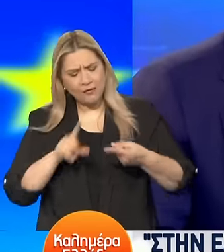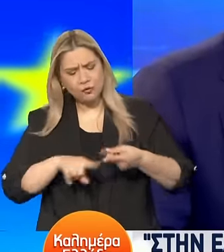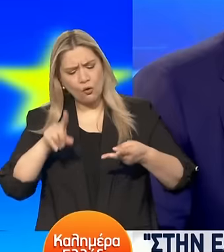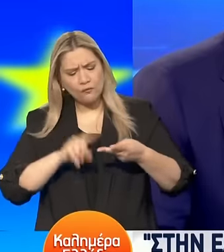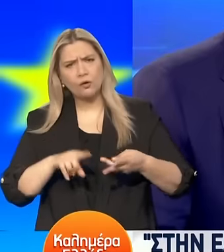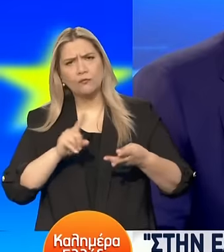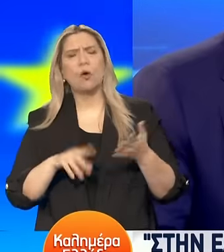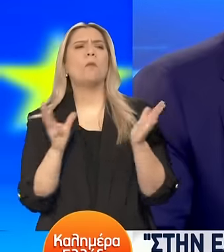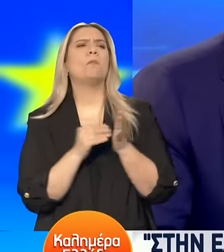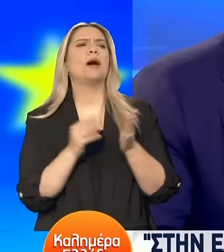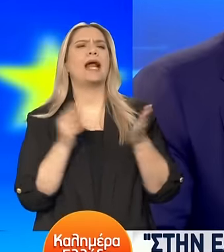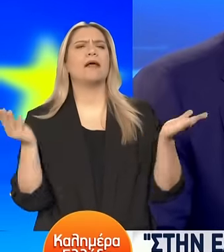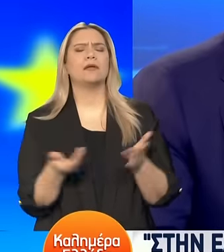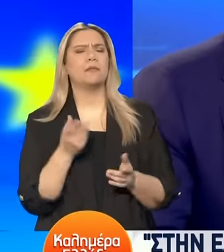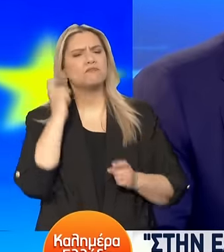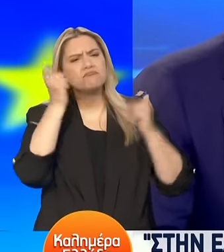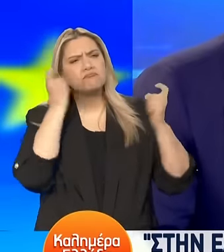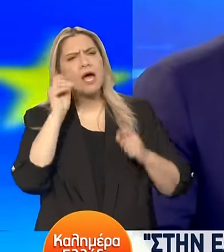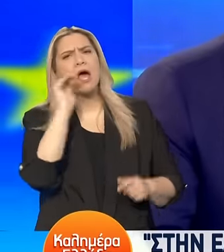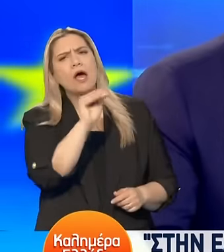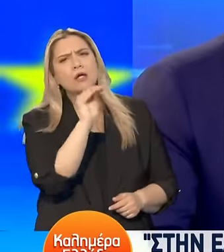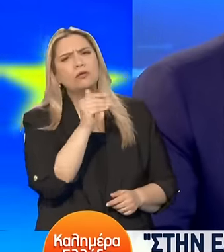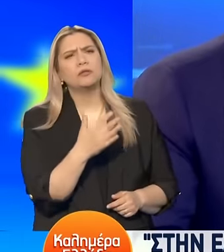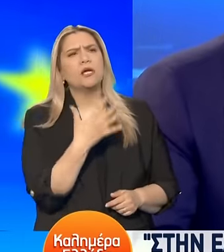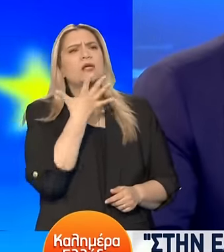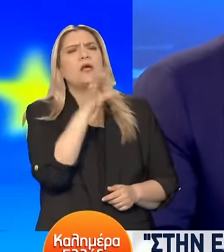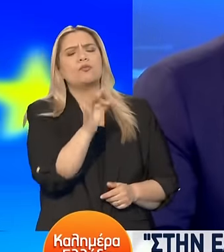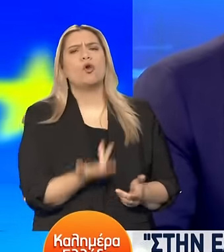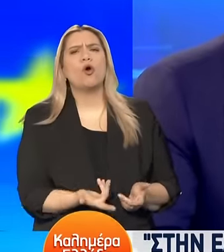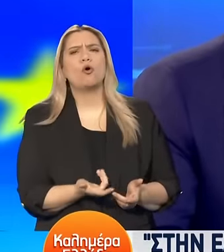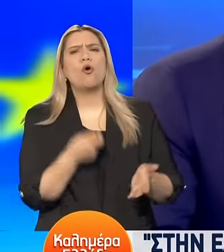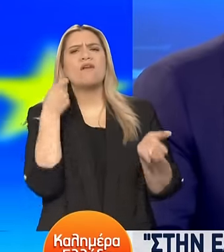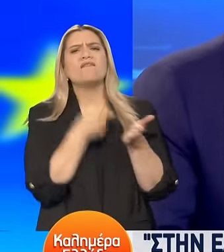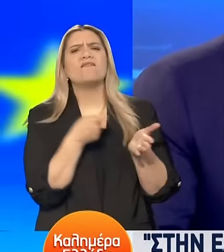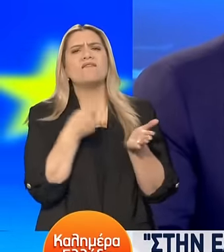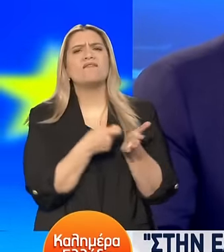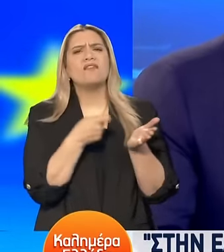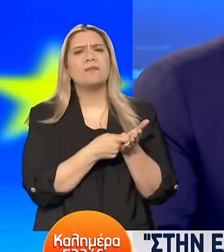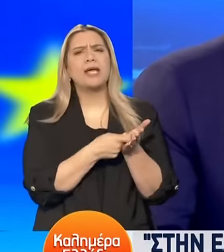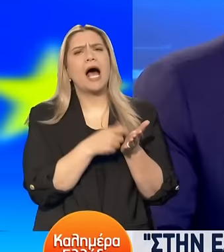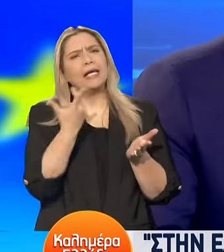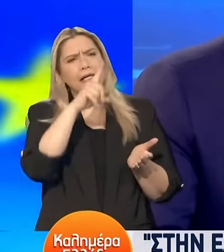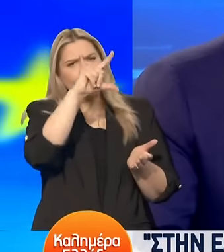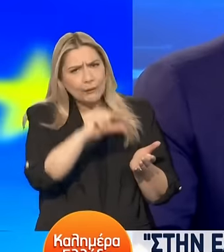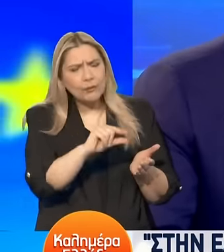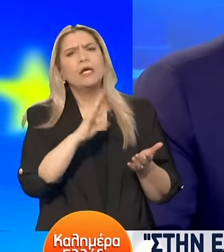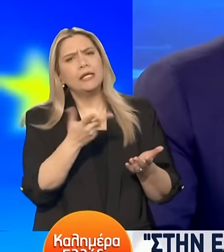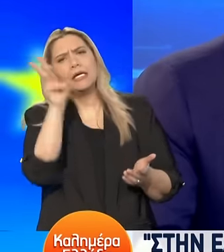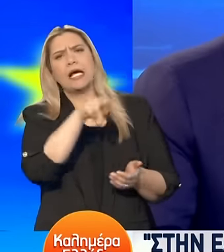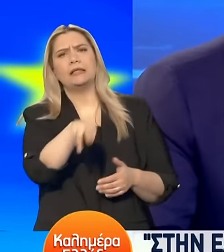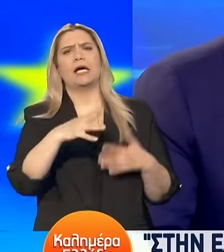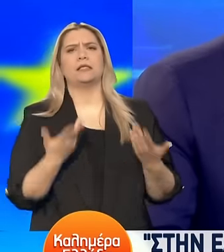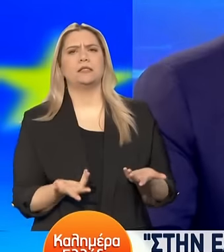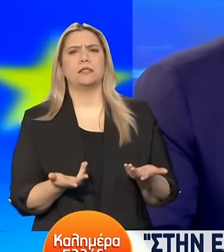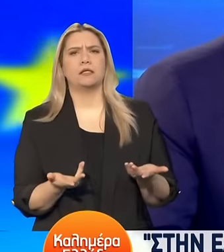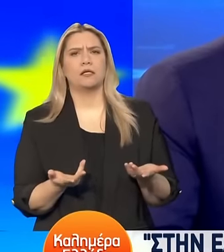σας λένε, γιατί δεν μειώνεται ή και δεν καταργείται για ορισμένα προϊόντα το ΦΠΑ. Και μάλιστα δεν είναι φωνές